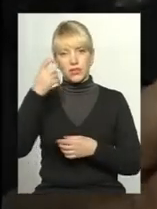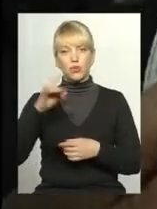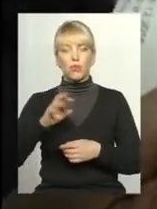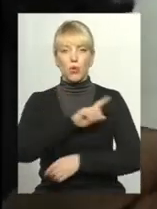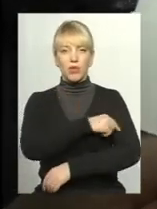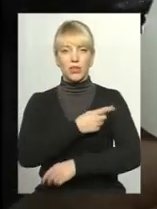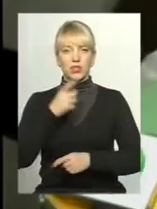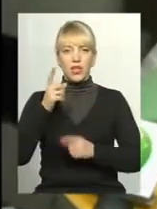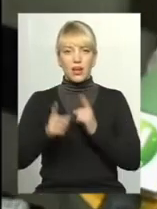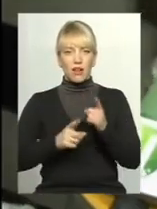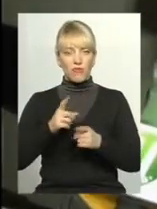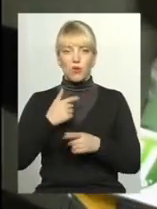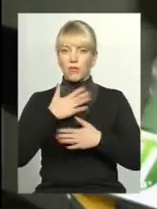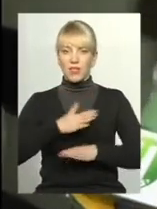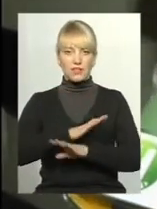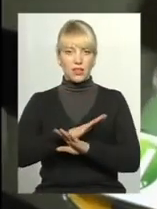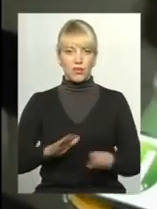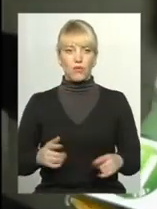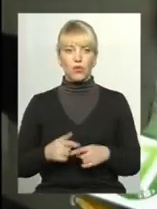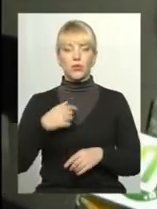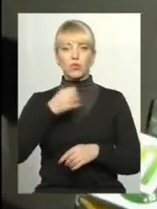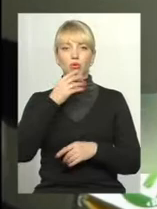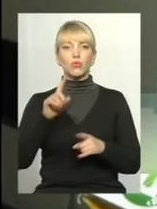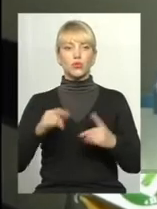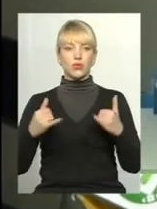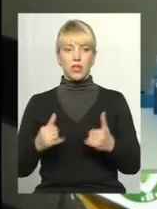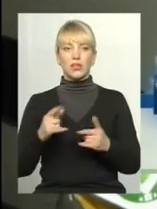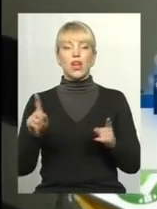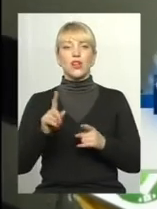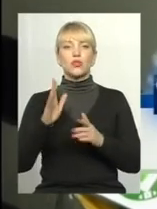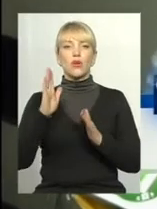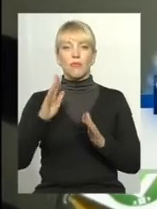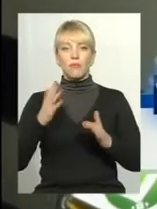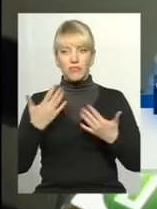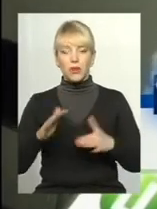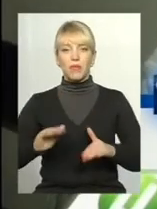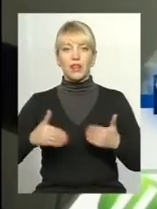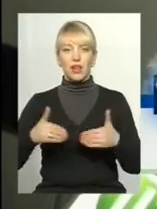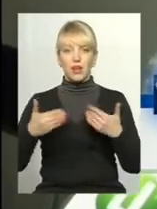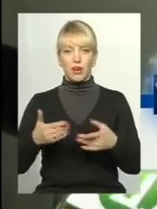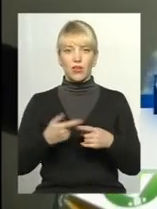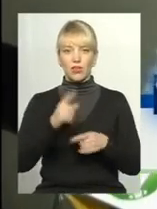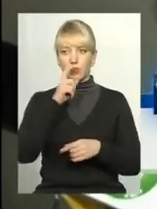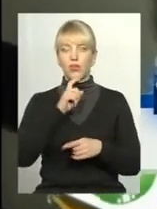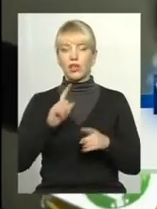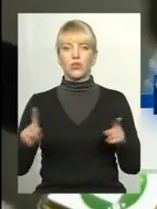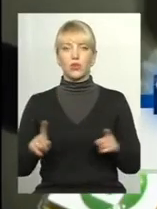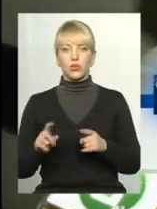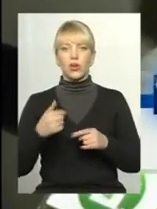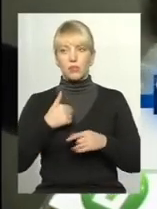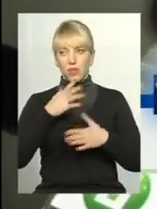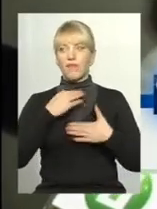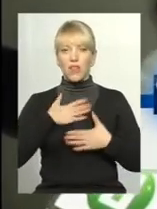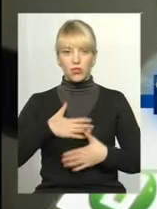надто задоволена. Мені подобається то, що зараз, а то, що там предлагають, десь щось таке, непонятно що. А мені це